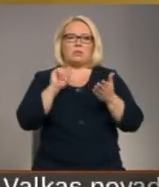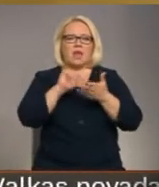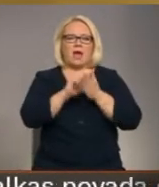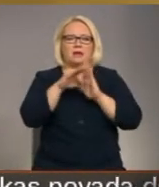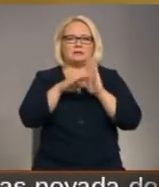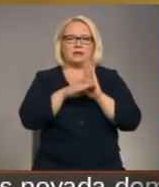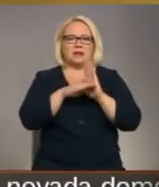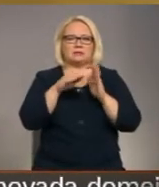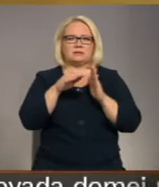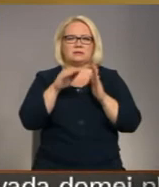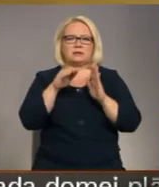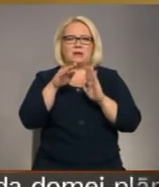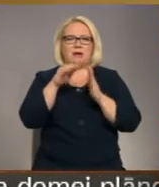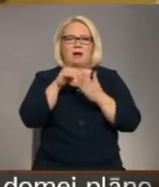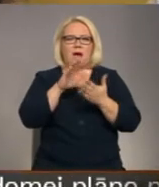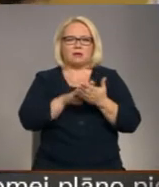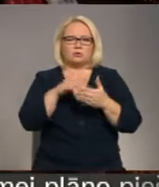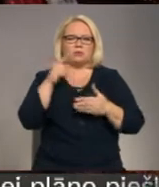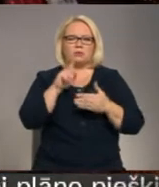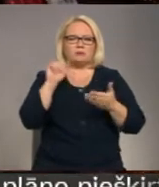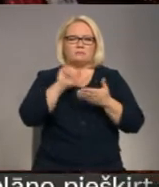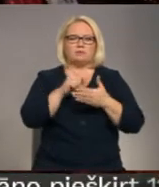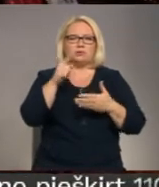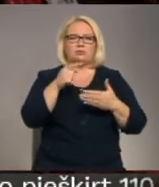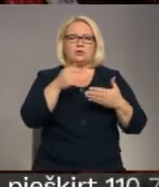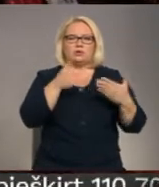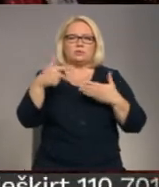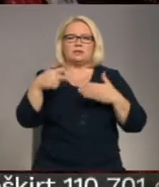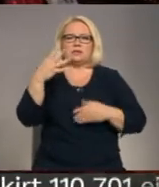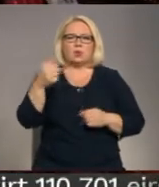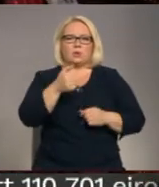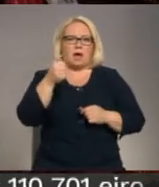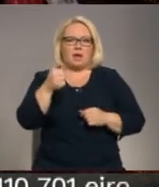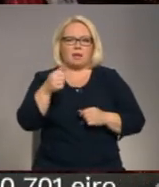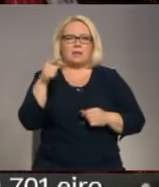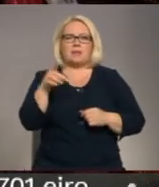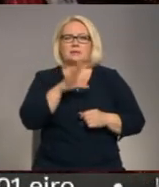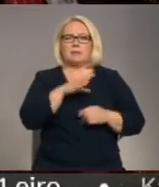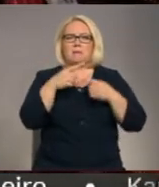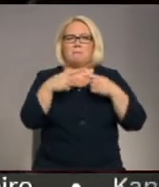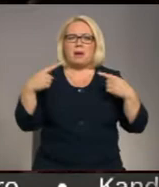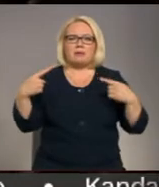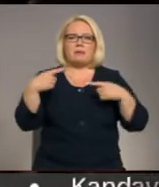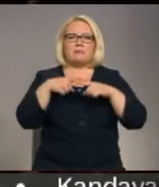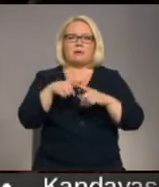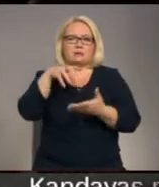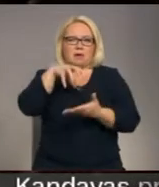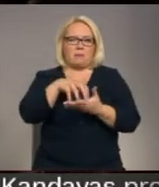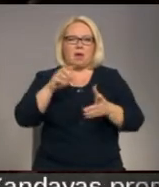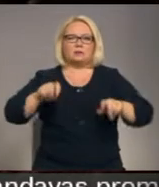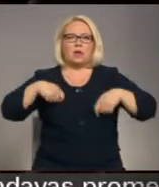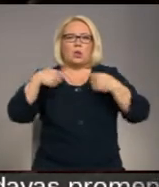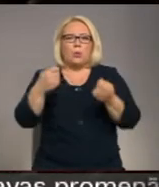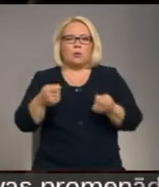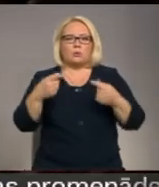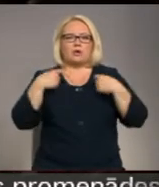Ulriks von Šverins 1634. gadā. Ar to viņš radīja tādu materiālu tehnisko bāzi, nodrošināja